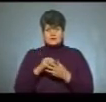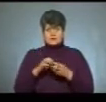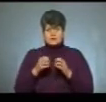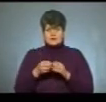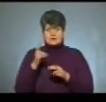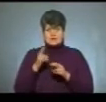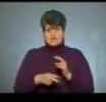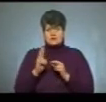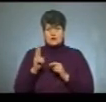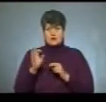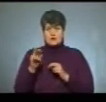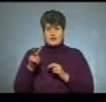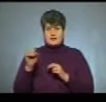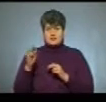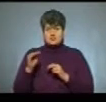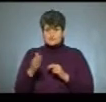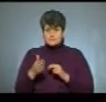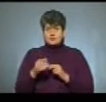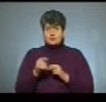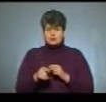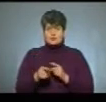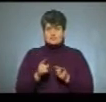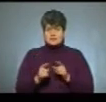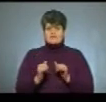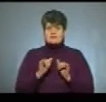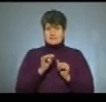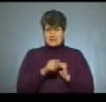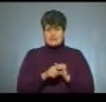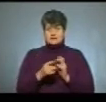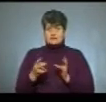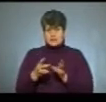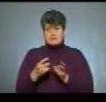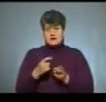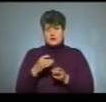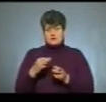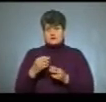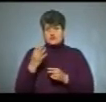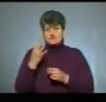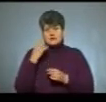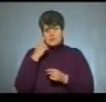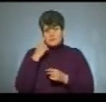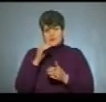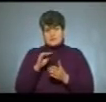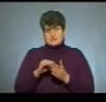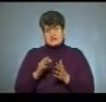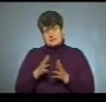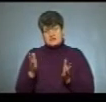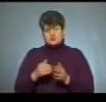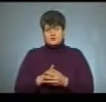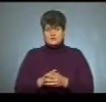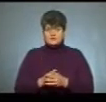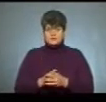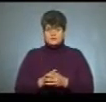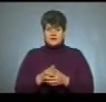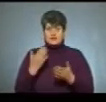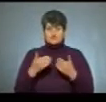закінчити коледж. Тому для них, справді, треба, ну, хоча б на 4 бали складати і більше. Тобто, якщо